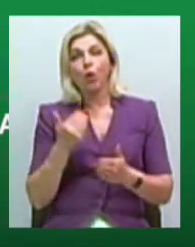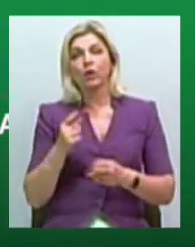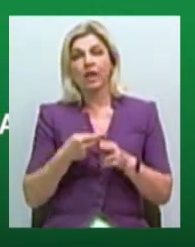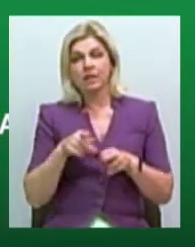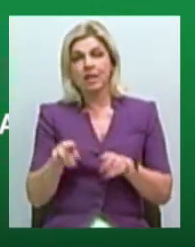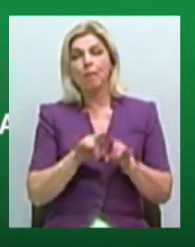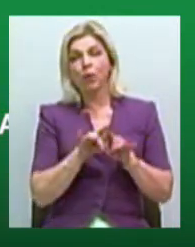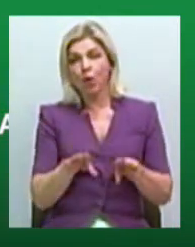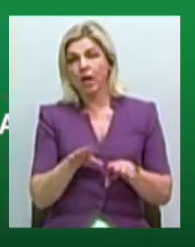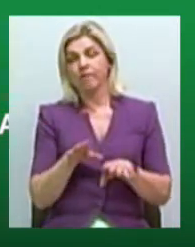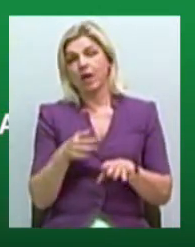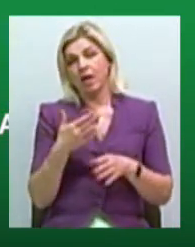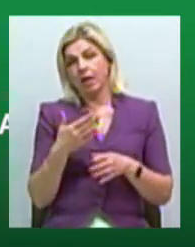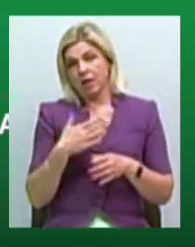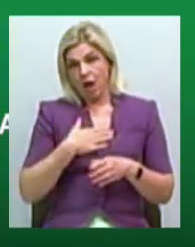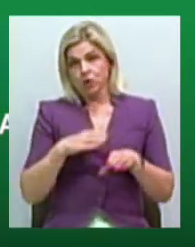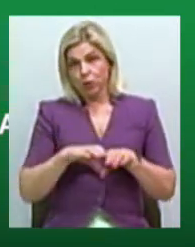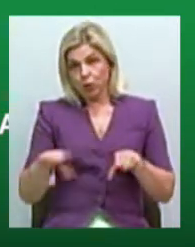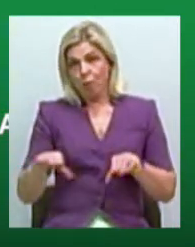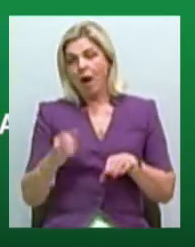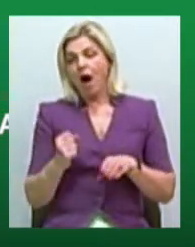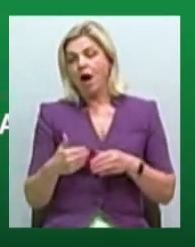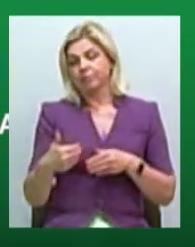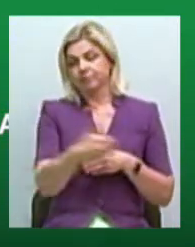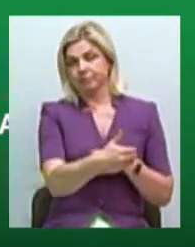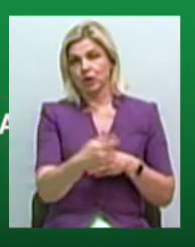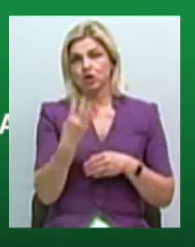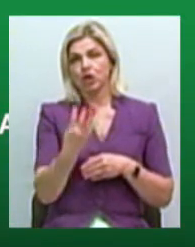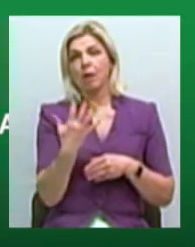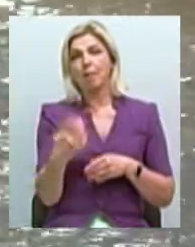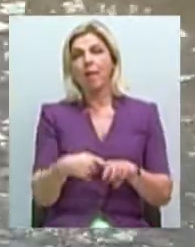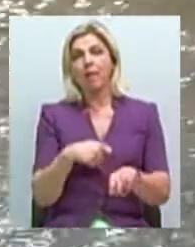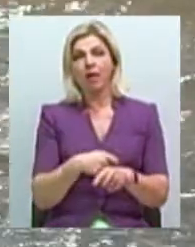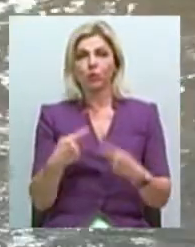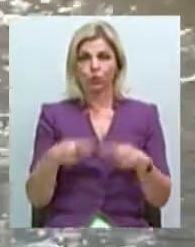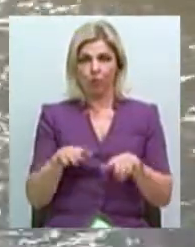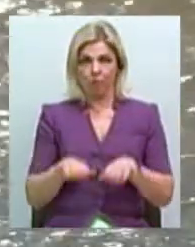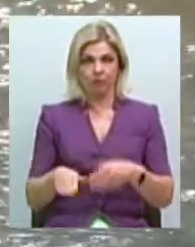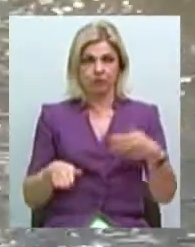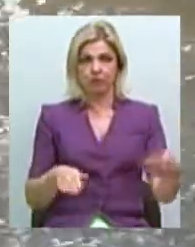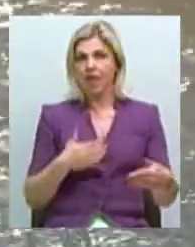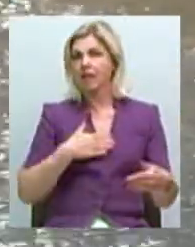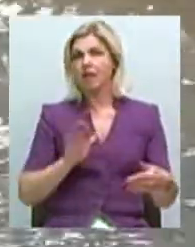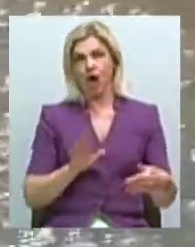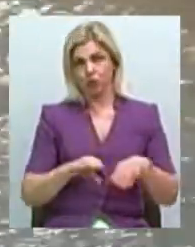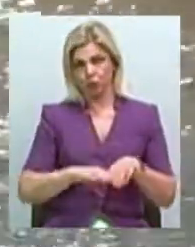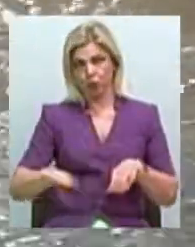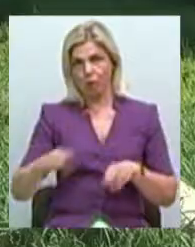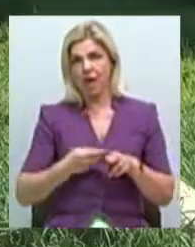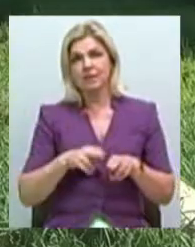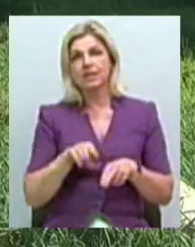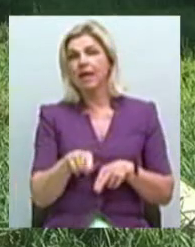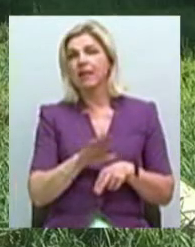йде від нашої труби десь метрів 4-5 осторонь, але не на нашій трубі. І вже це робили, каже, це не вода, а якісь там